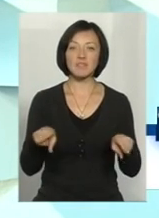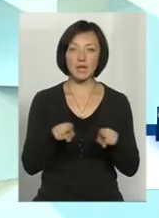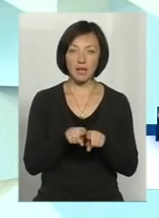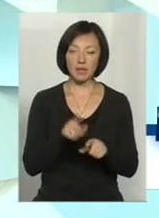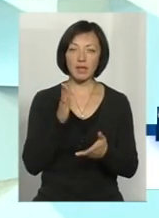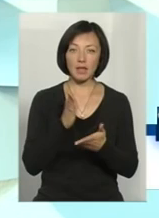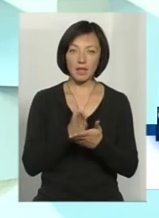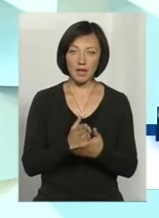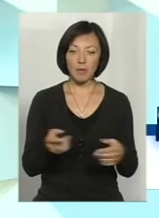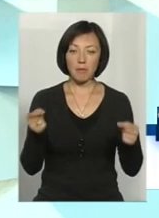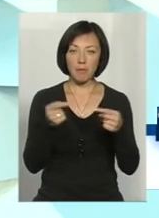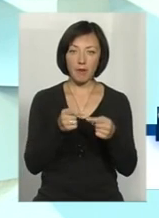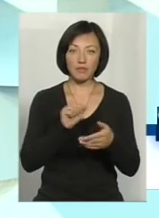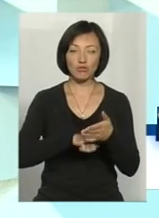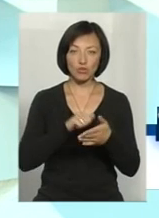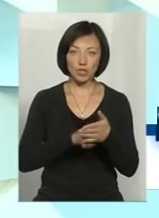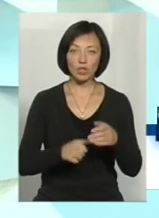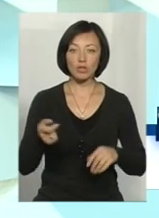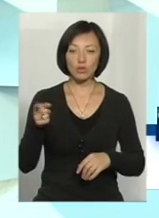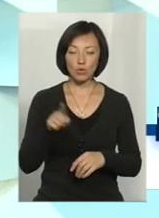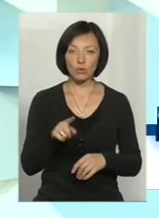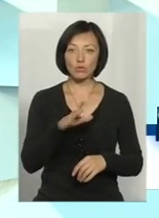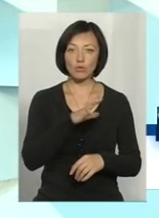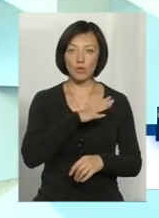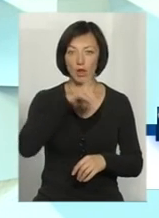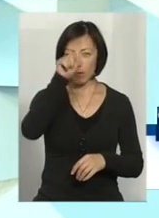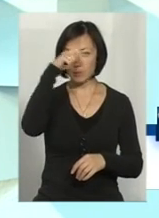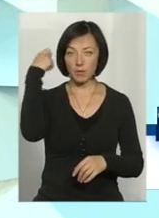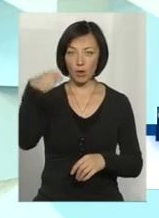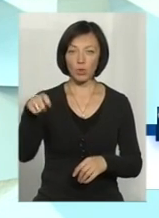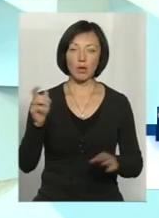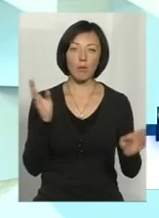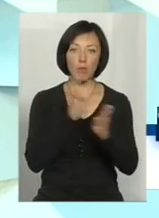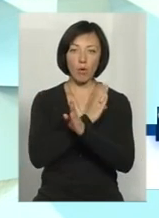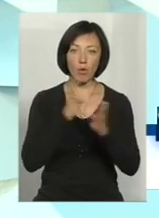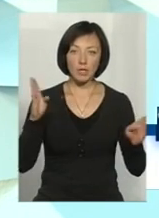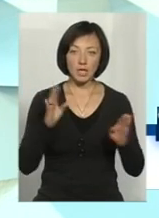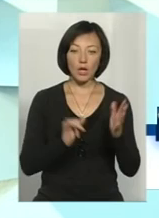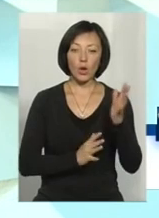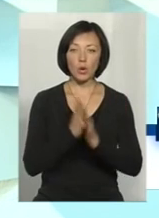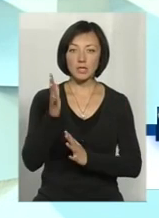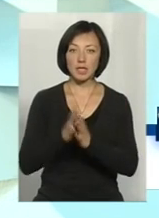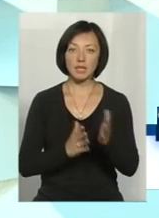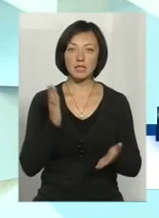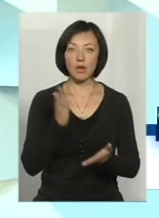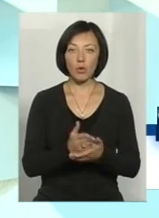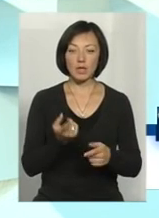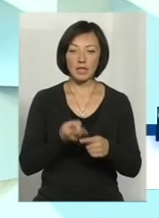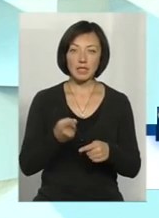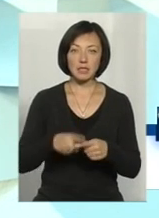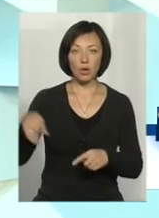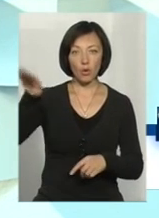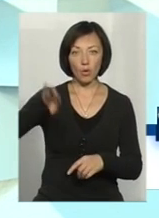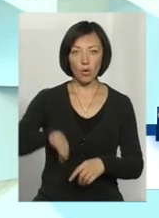є певний чинник саме того, що була спекотна суха погода, і ті рослини, які знаходяться на цій горі, вони